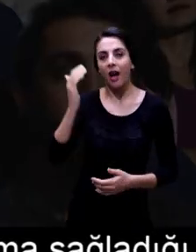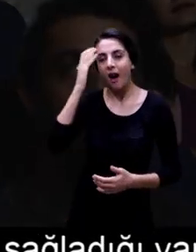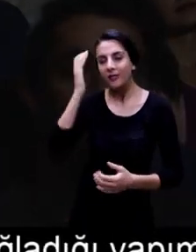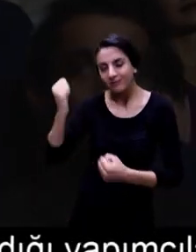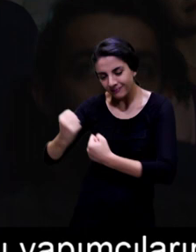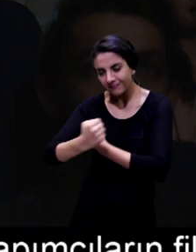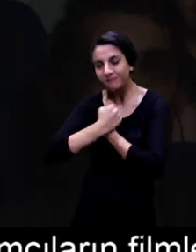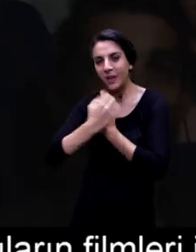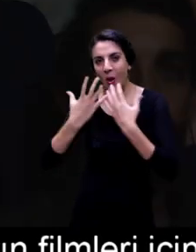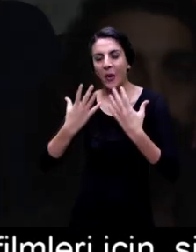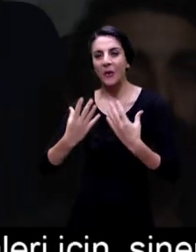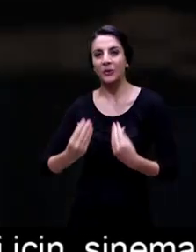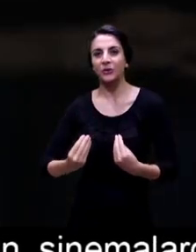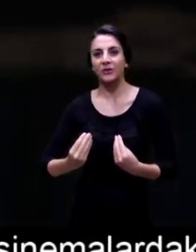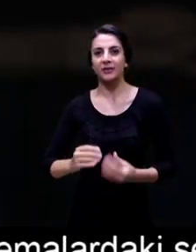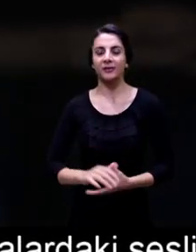Aslan'ım.